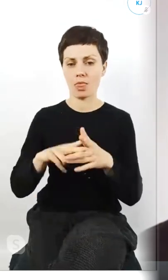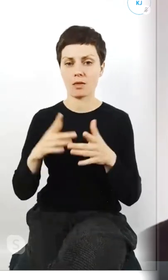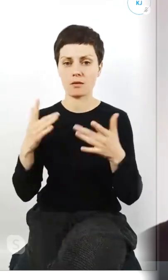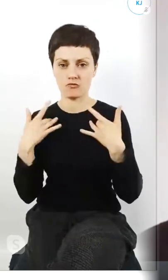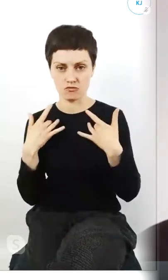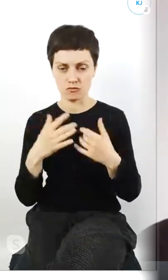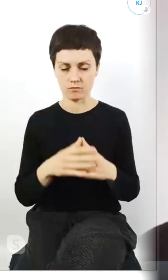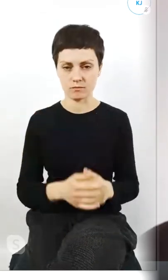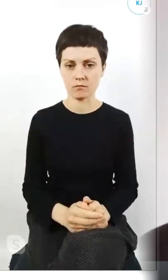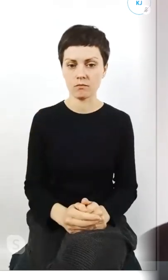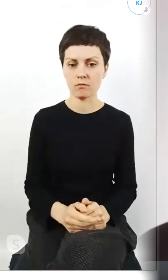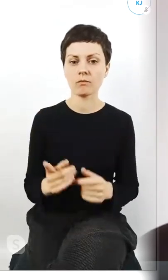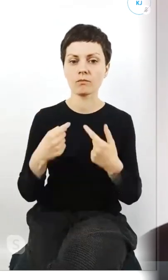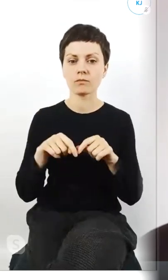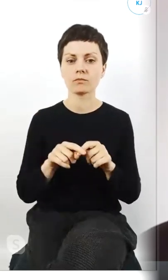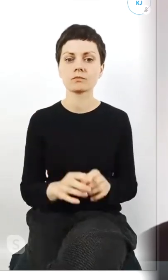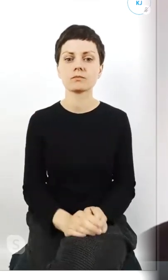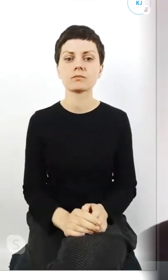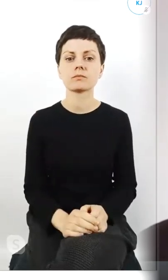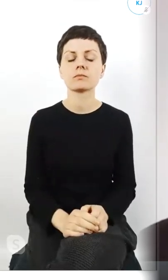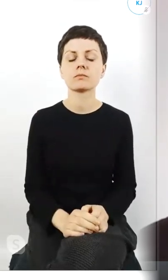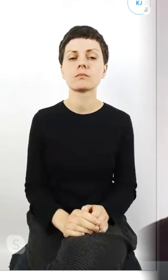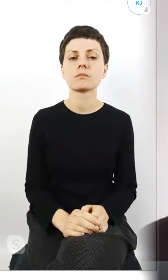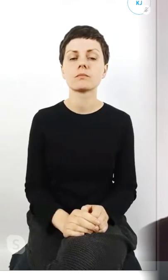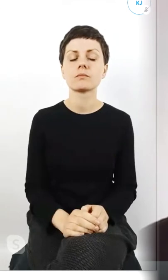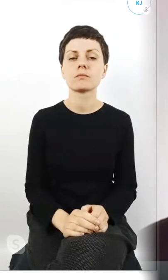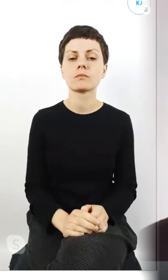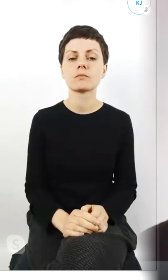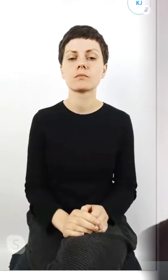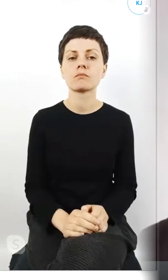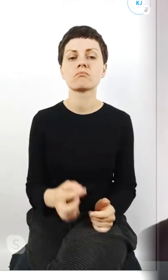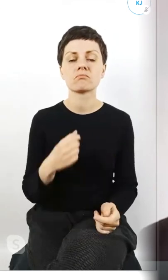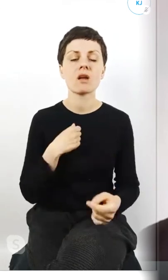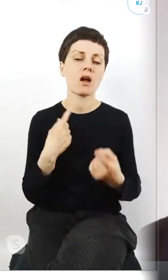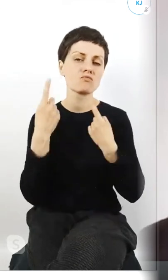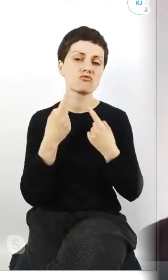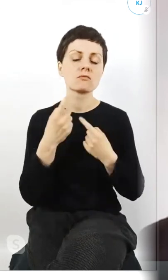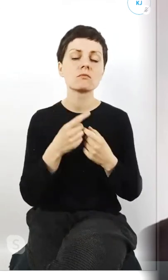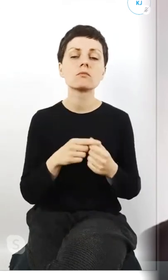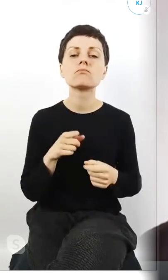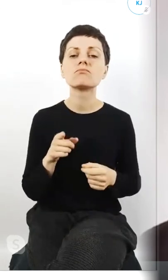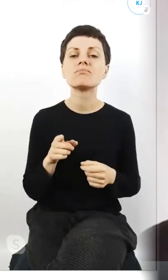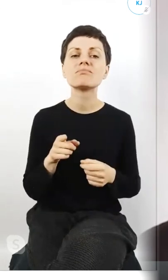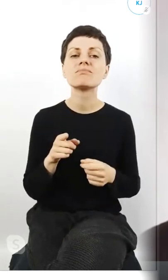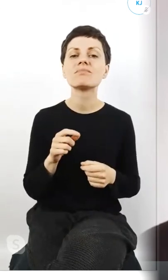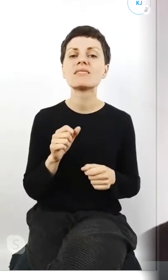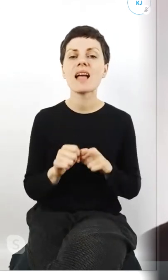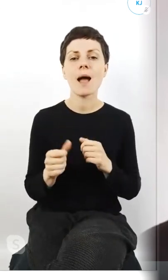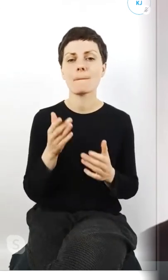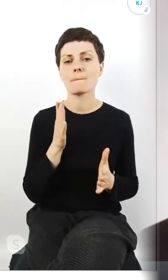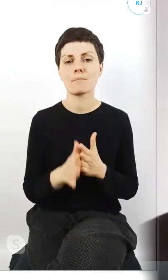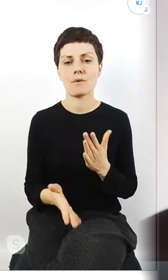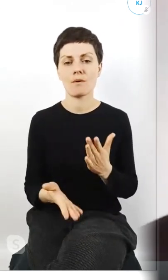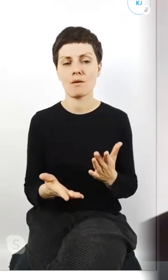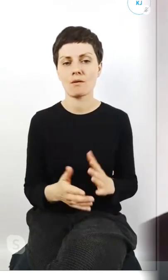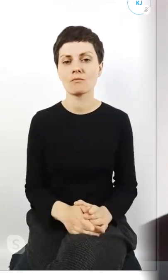realizowali w szkołach chodząc właśnie do nich i myślę, że to jednak nie jest tak proste właśnie zorganizować chociażby